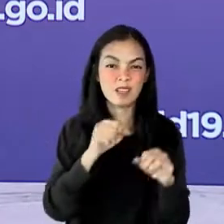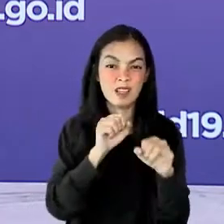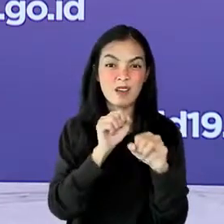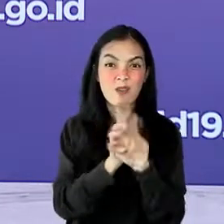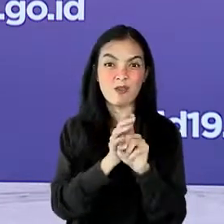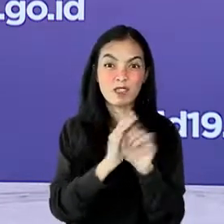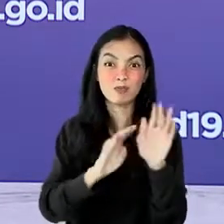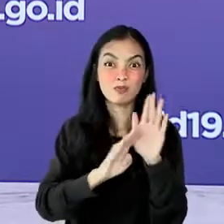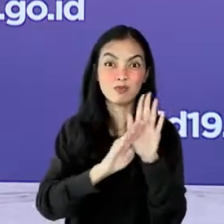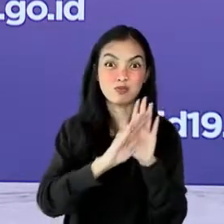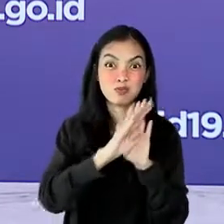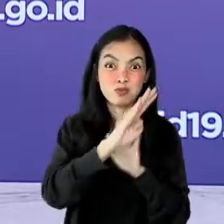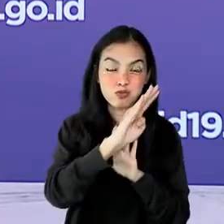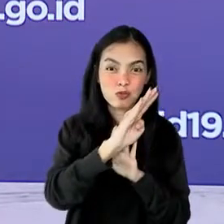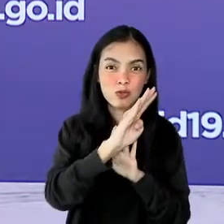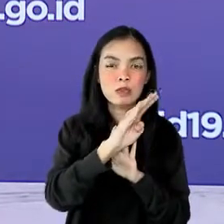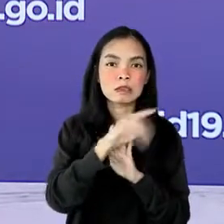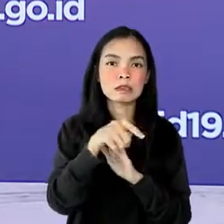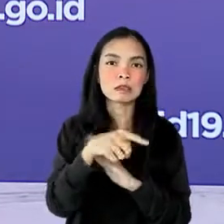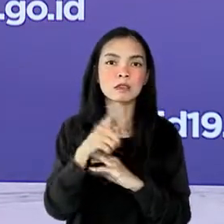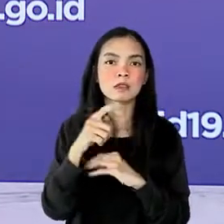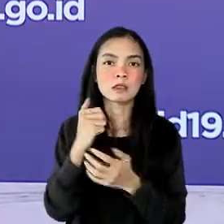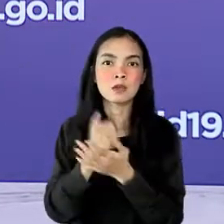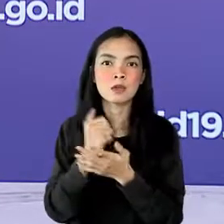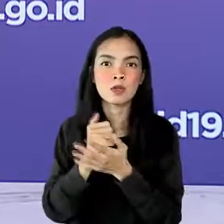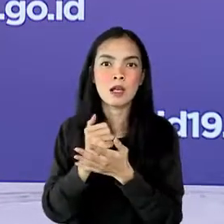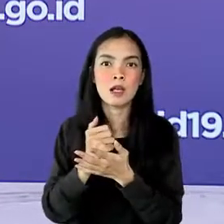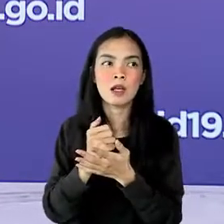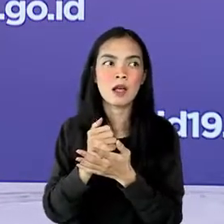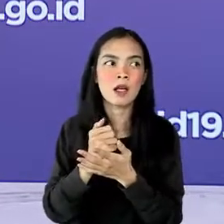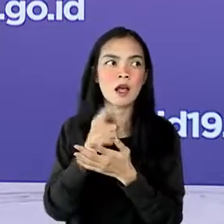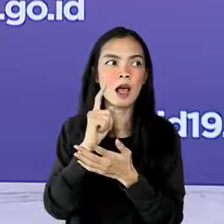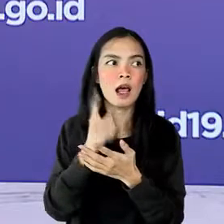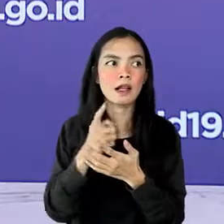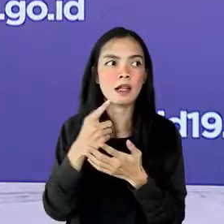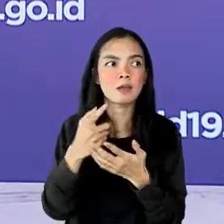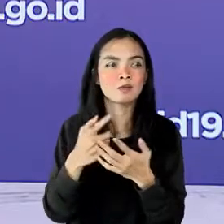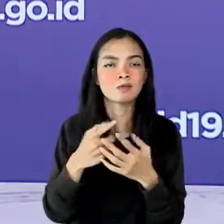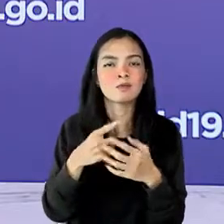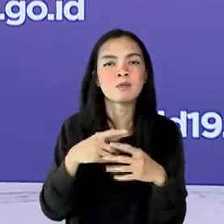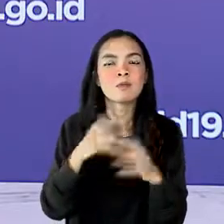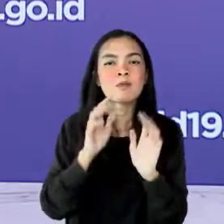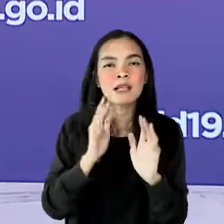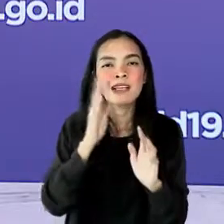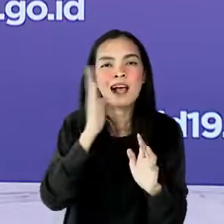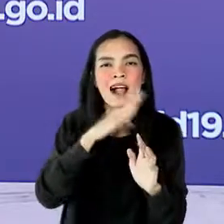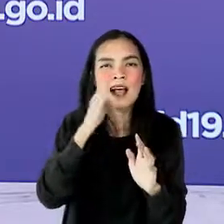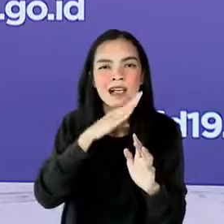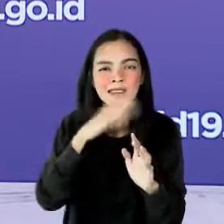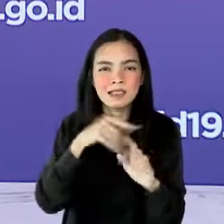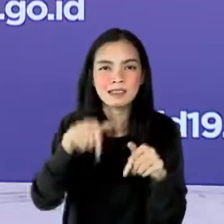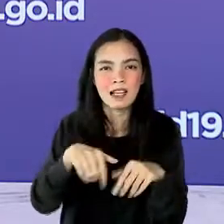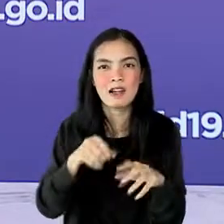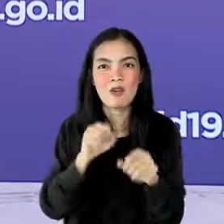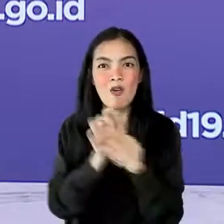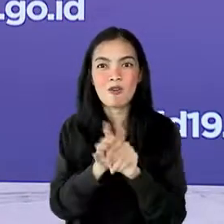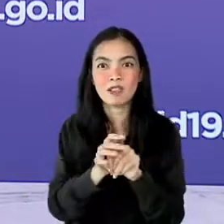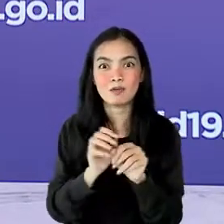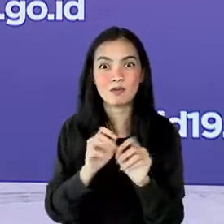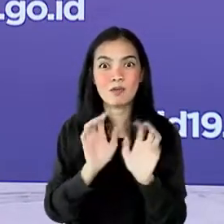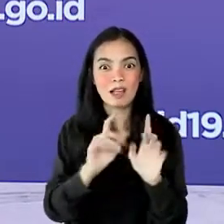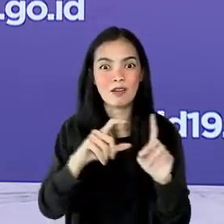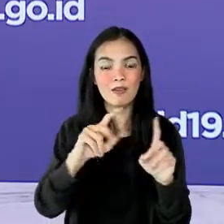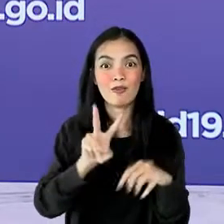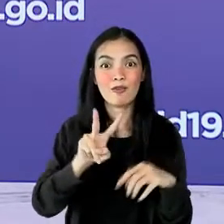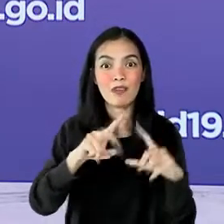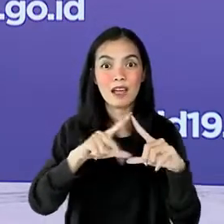kenaikan ini tidak terlepas dari fakta bahwa varian of concern atau berbagai varian COVID-19 saat ini telah